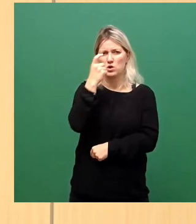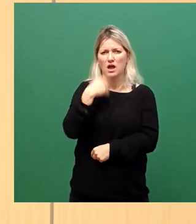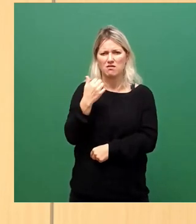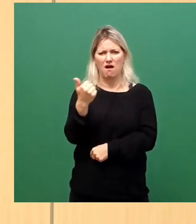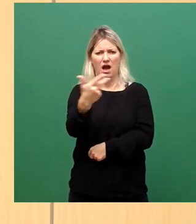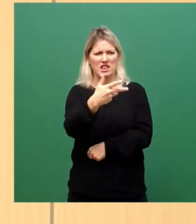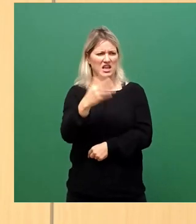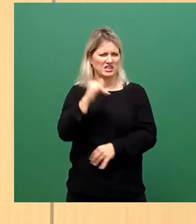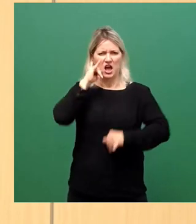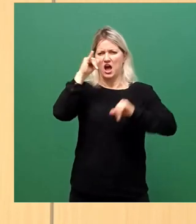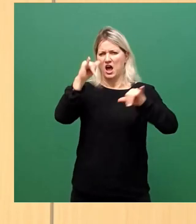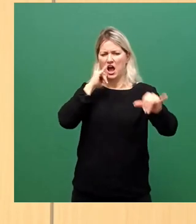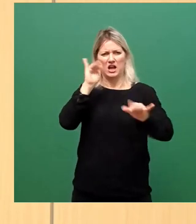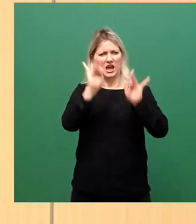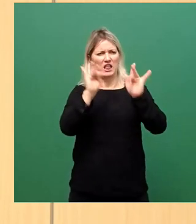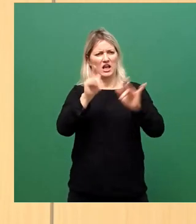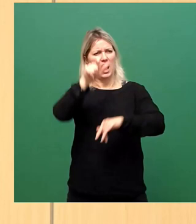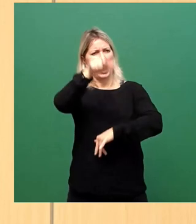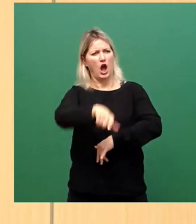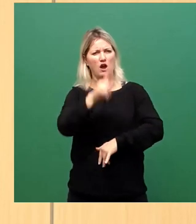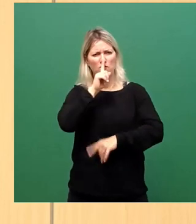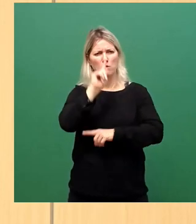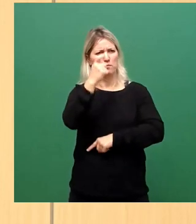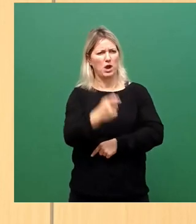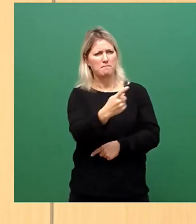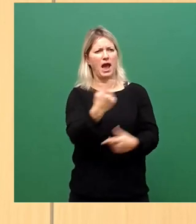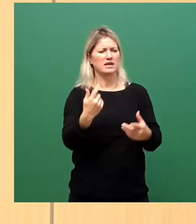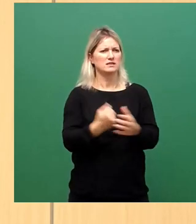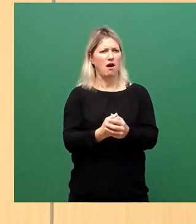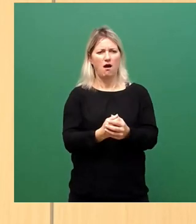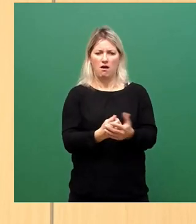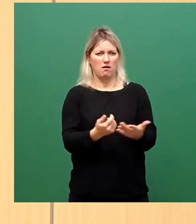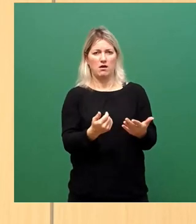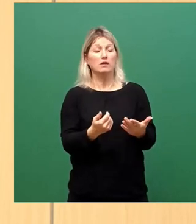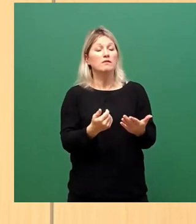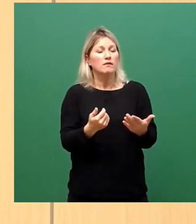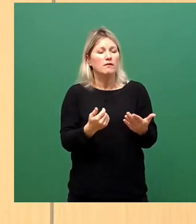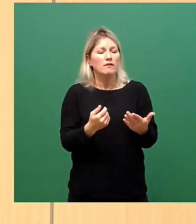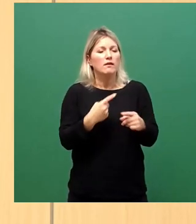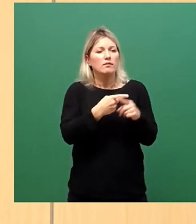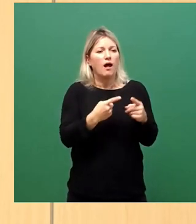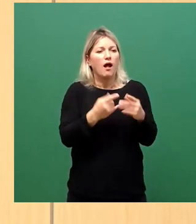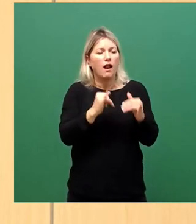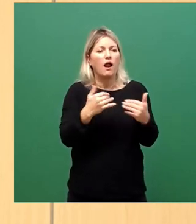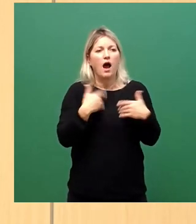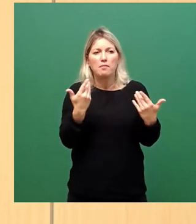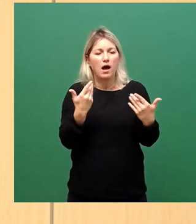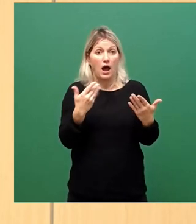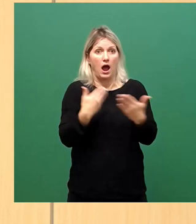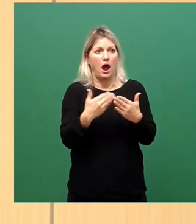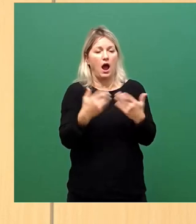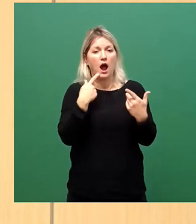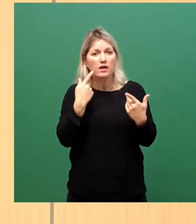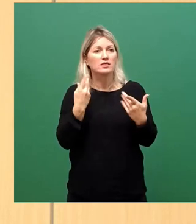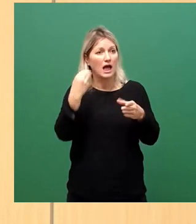geäußerte Kritik am Oberbürgermeister, die ich stellenweise ja durchaus teile, geäußert wird in dieser Art und Weise, wenn man eben nicht gleichzeitig bereit ist, sich